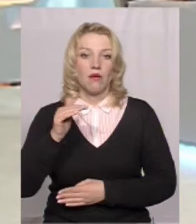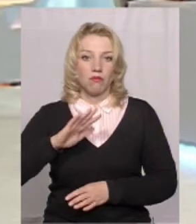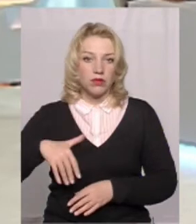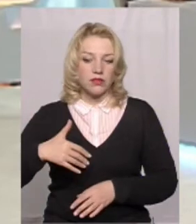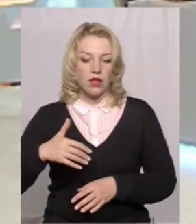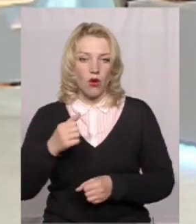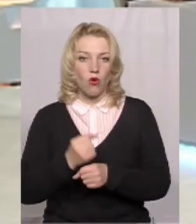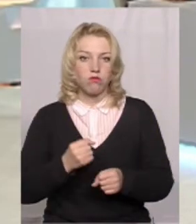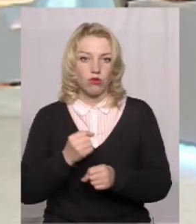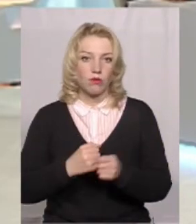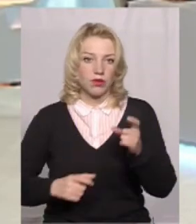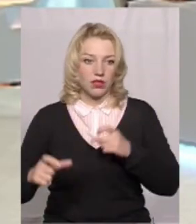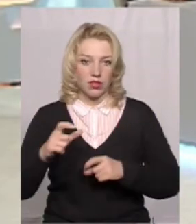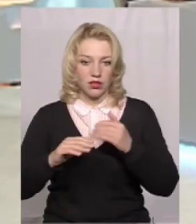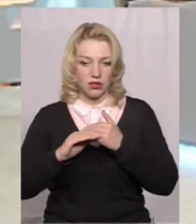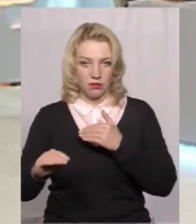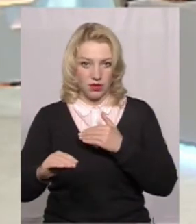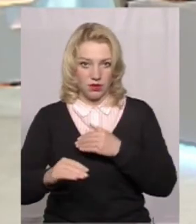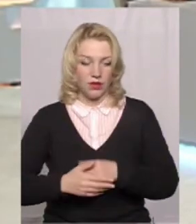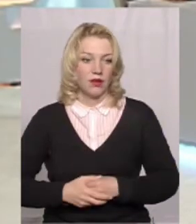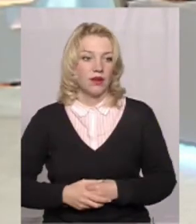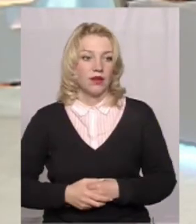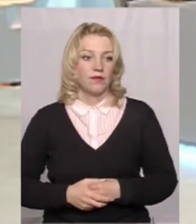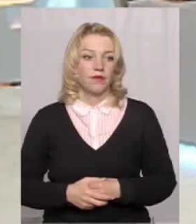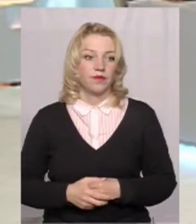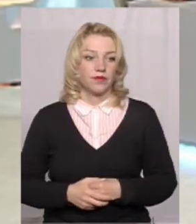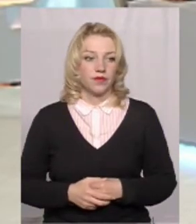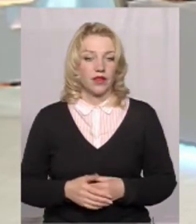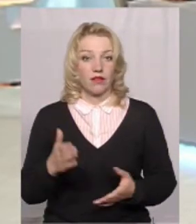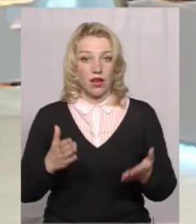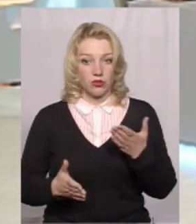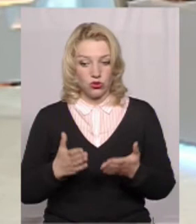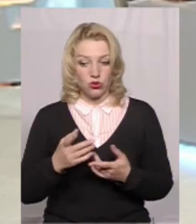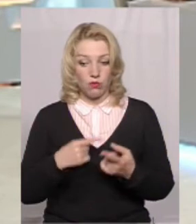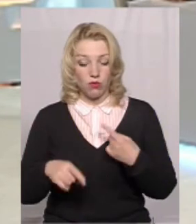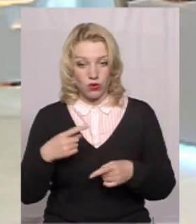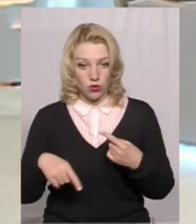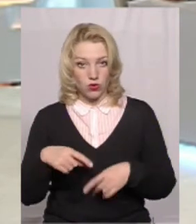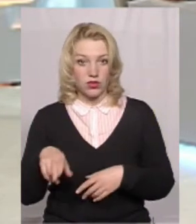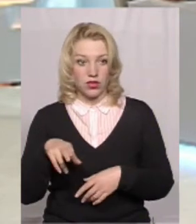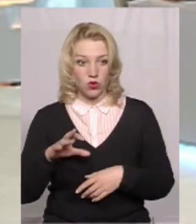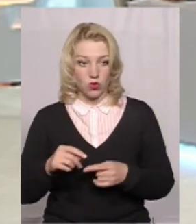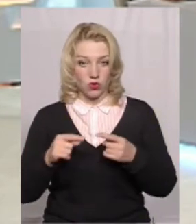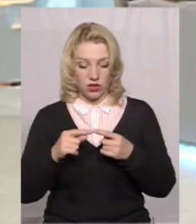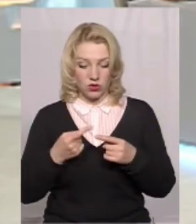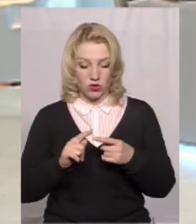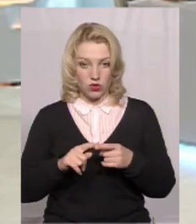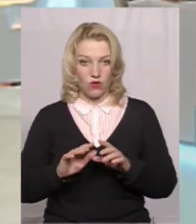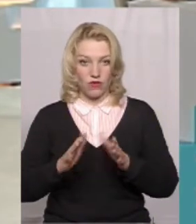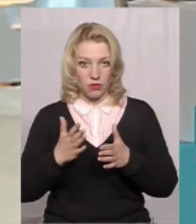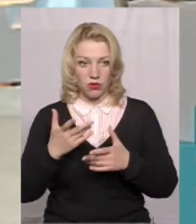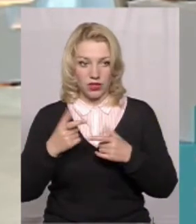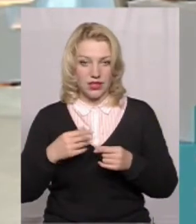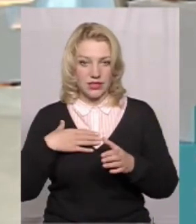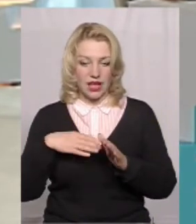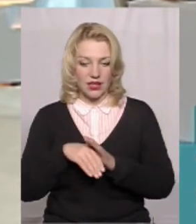обробки цієї сільськогосподарських... Але якщо повернутися до конкретно цього випадку, де